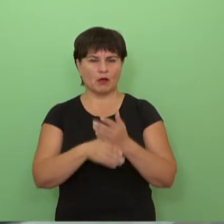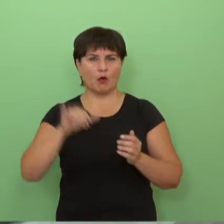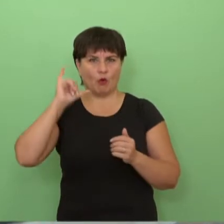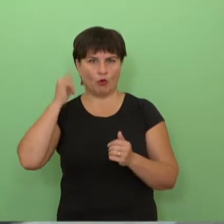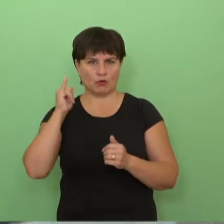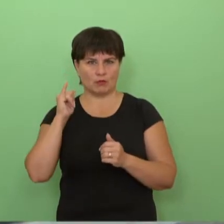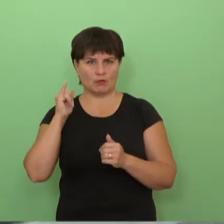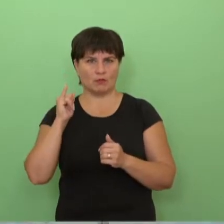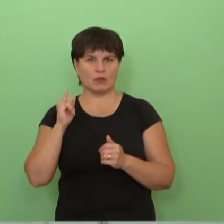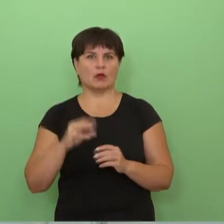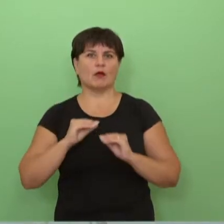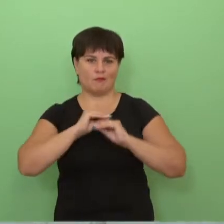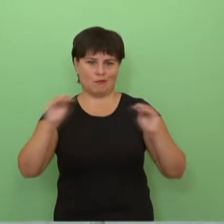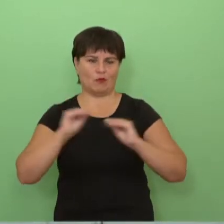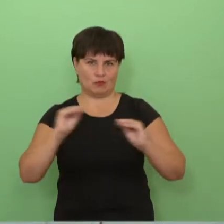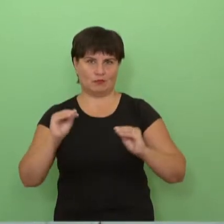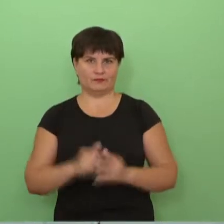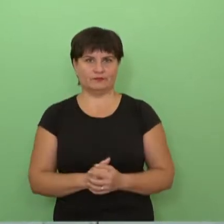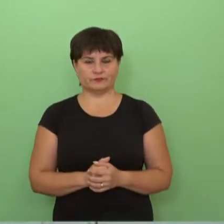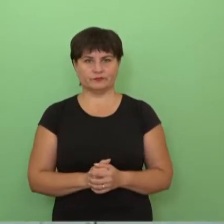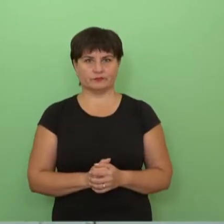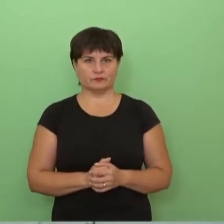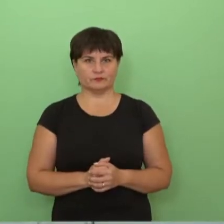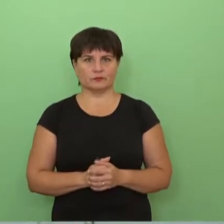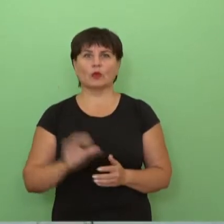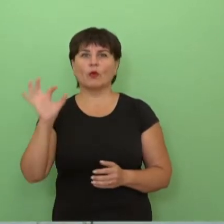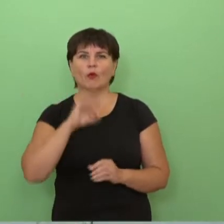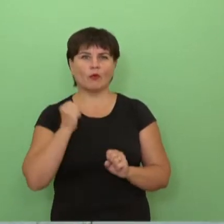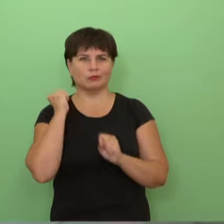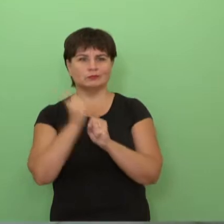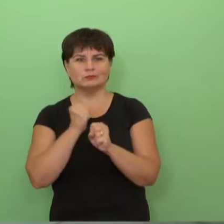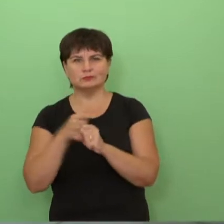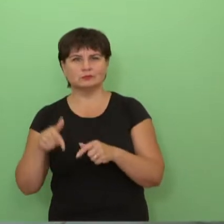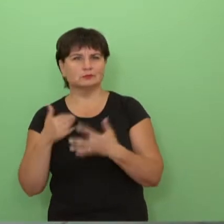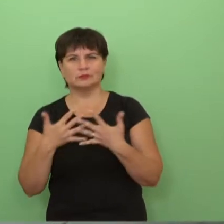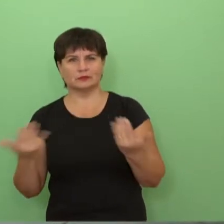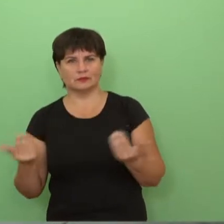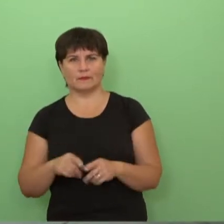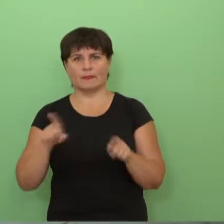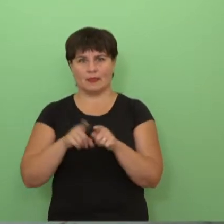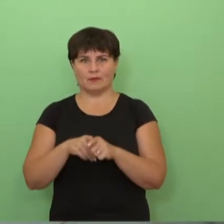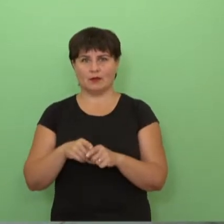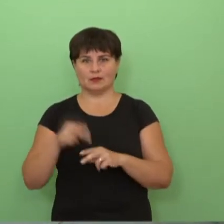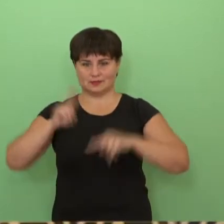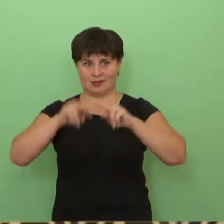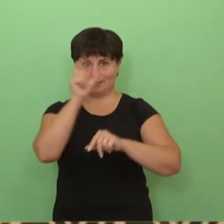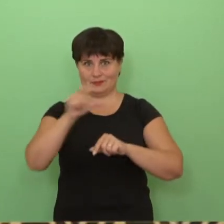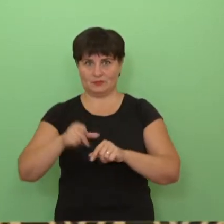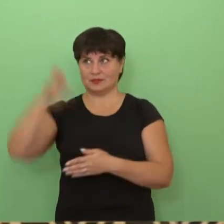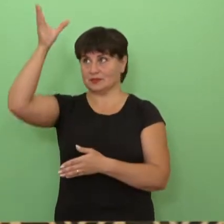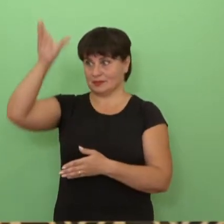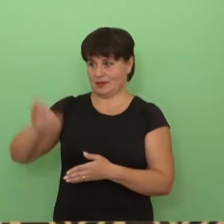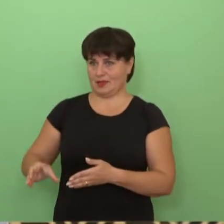Išgriauja sienos statybininkai tarptų trijų klasių ir dabar lygina